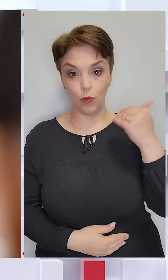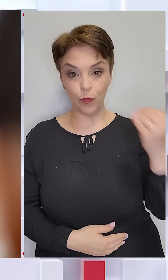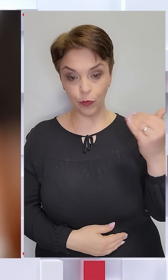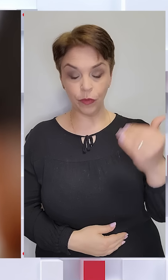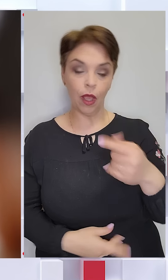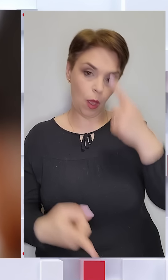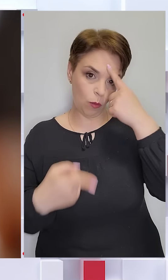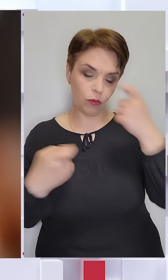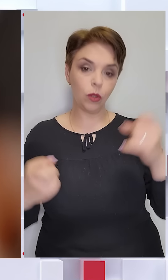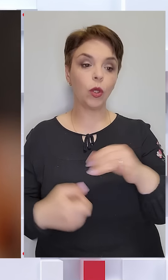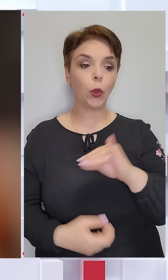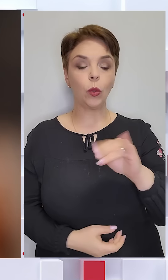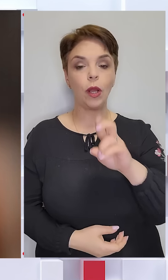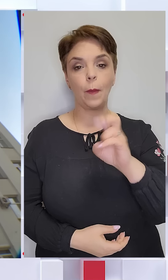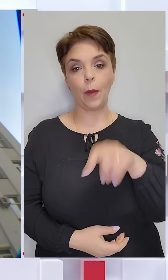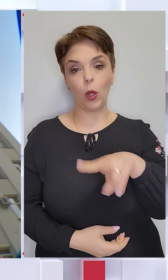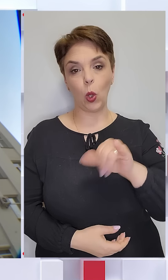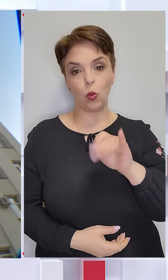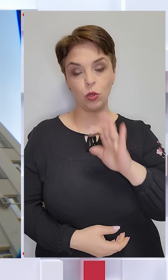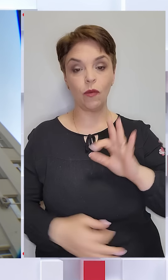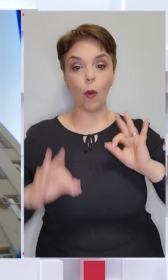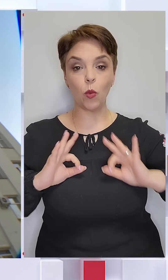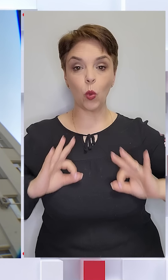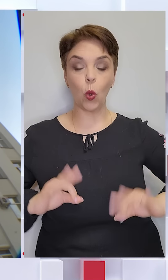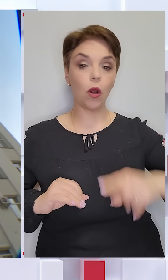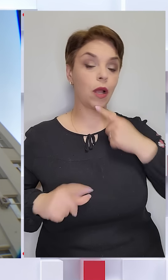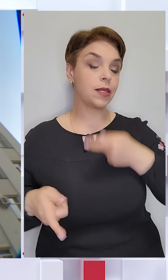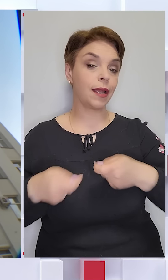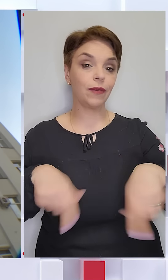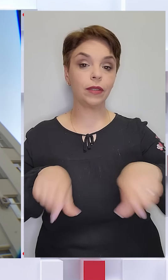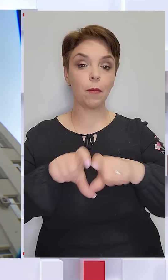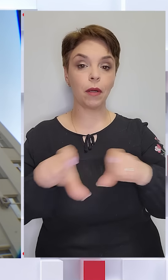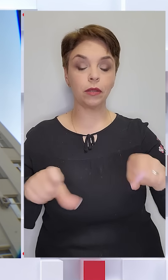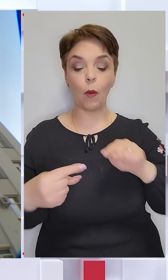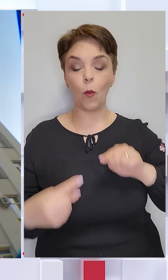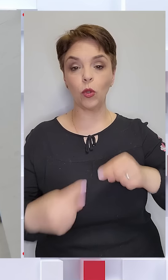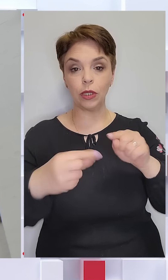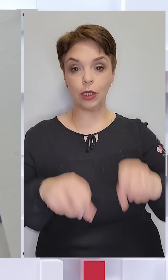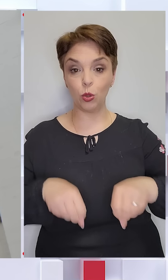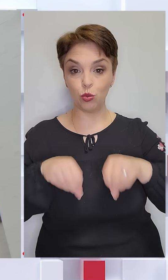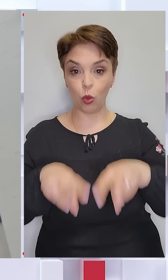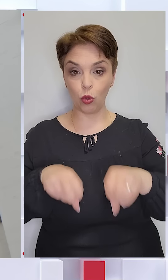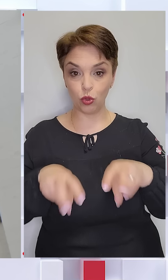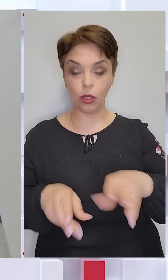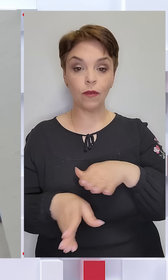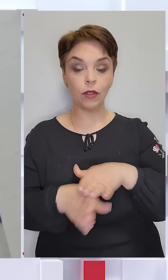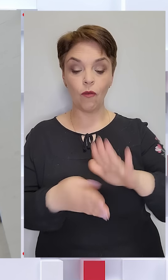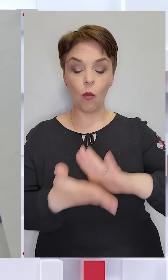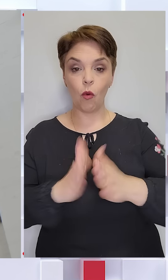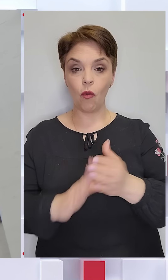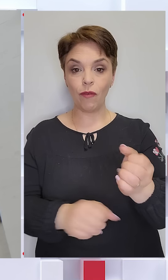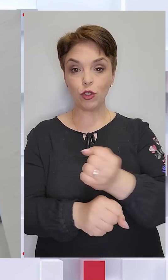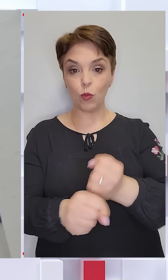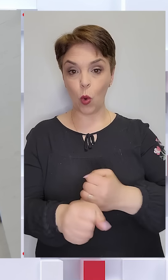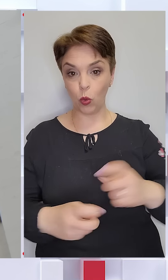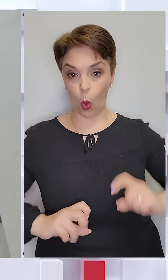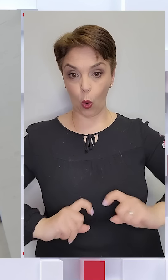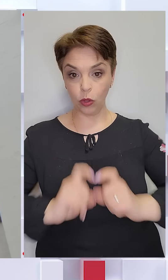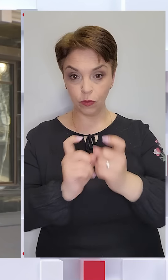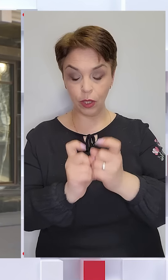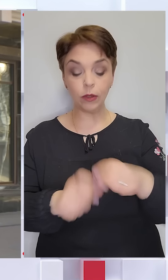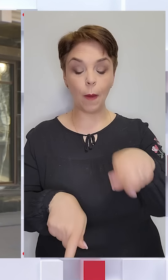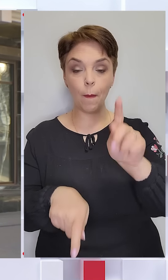повідомив Юрій Білоусов. Прокурори, каже керівник департаменту протидії злочинам, вчиненим в умовах збройного конфлікту,